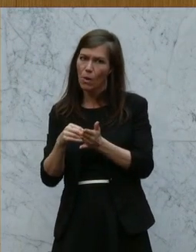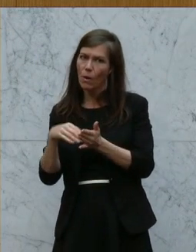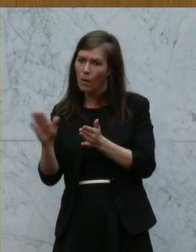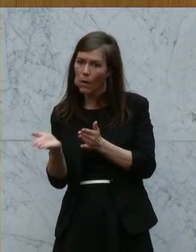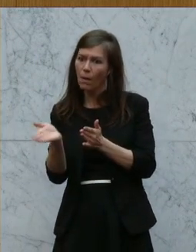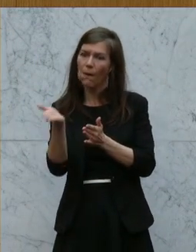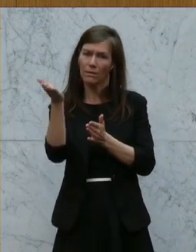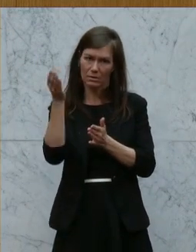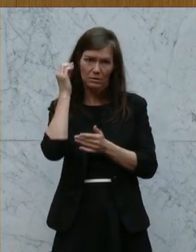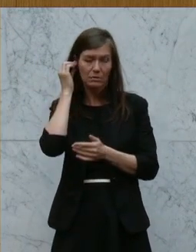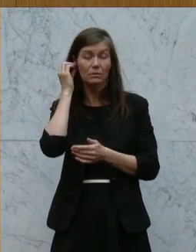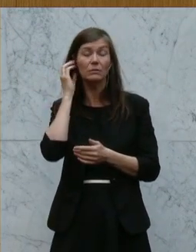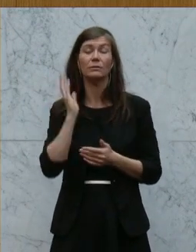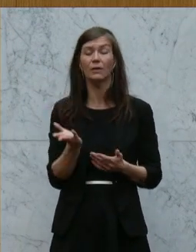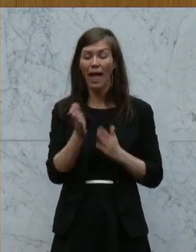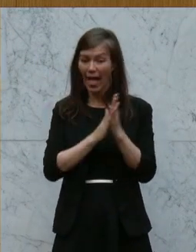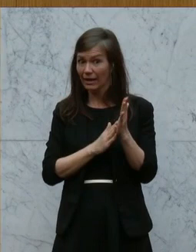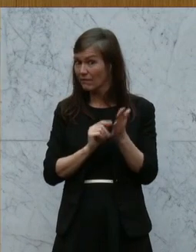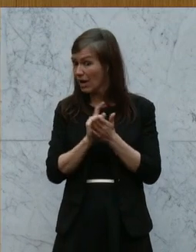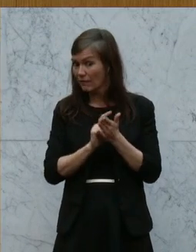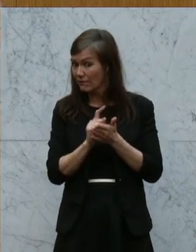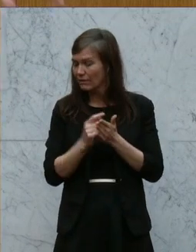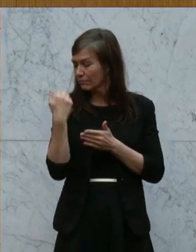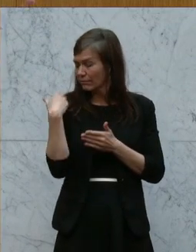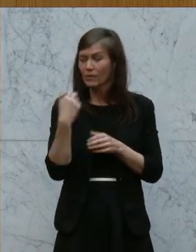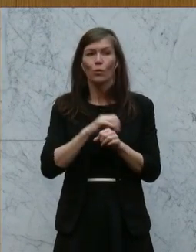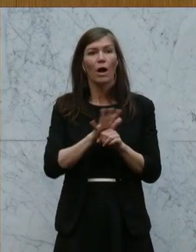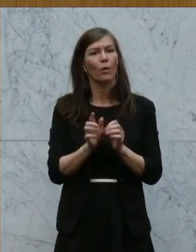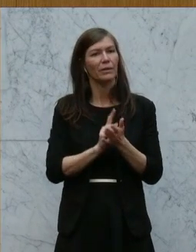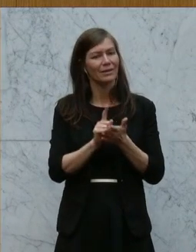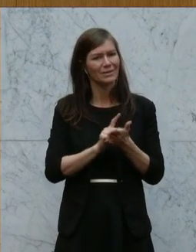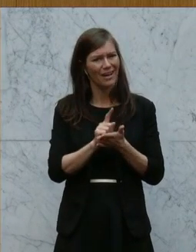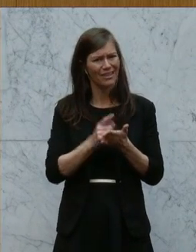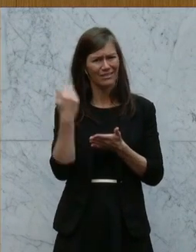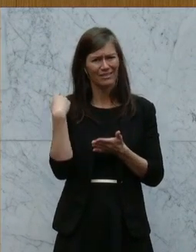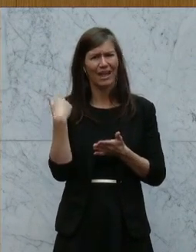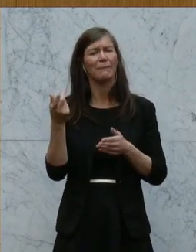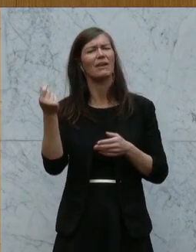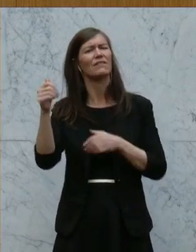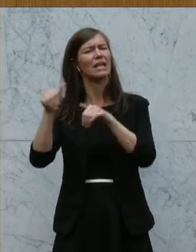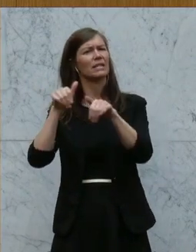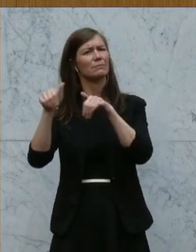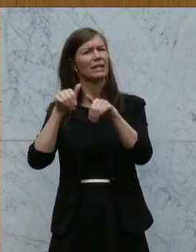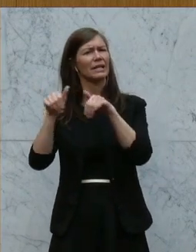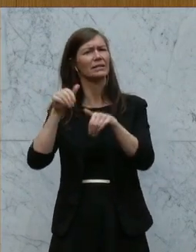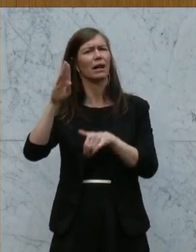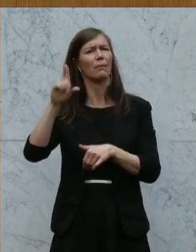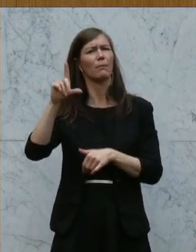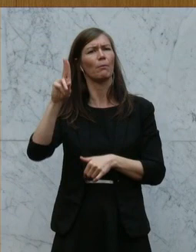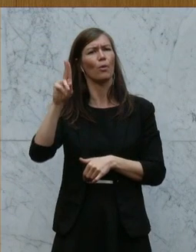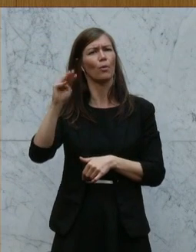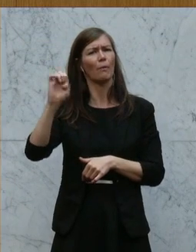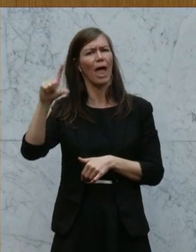sage. Es hat angefangen in der Corona-Zeit, als verkündet wurde vom damaligen Finanzminister Gernot Blümel, ich kann mich noch an die